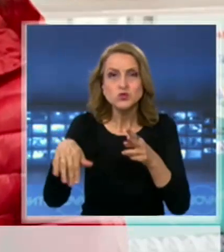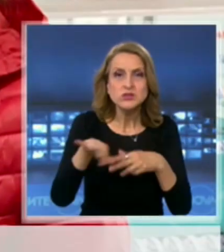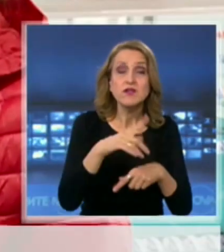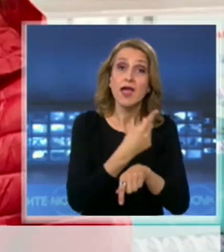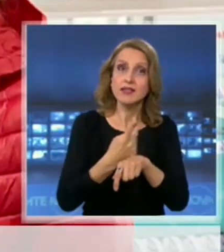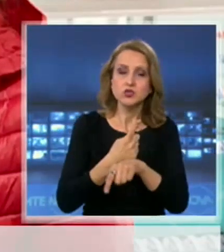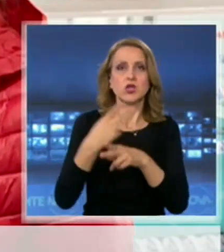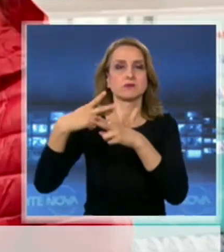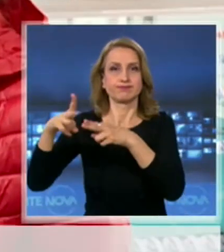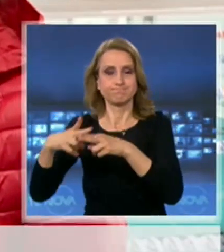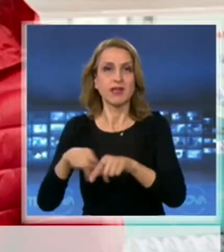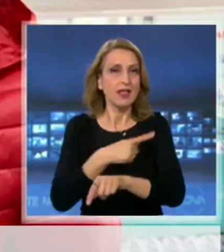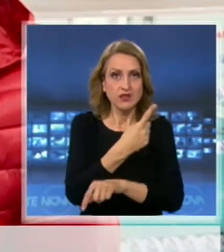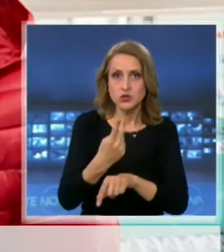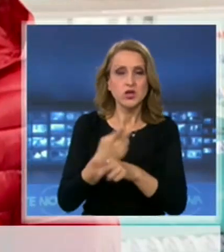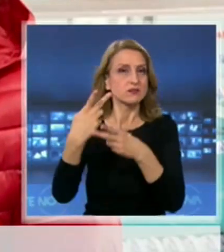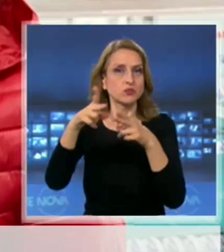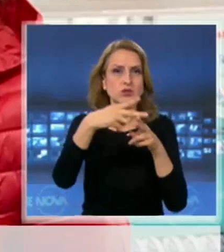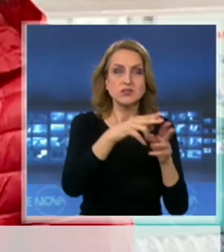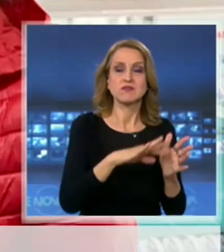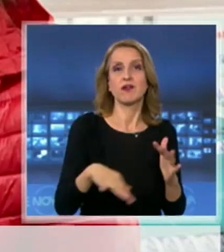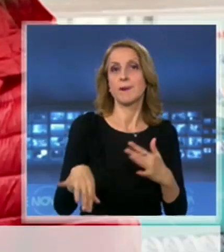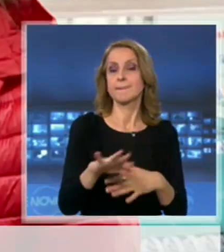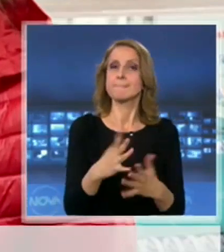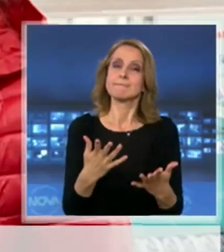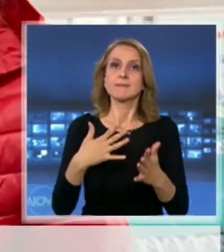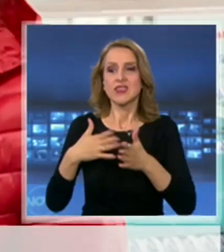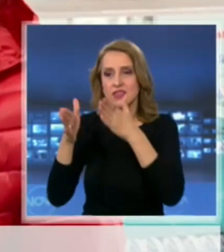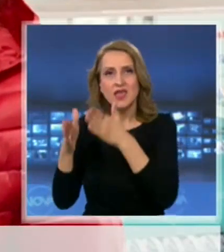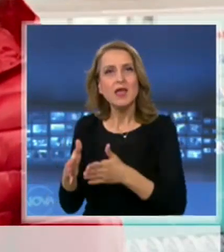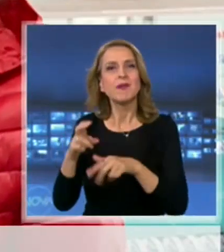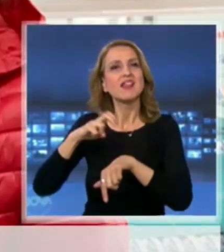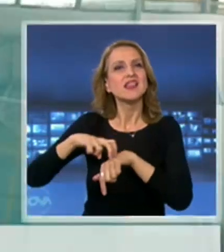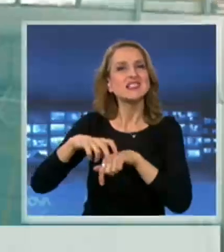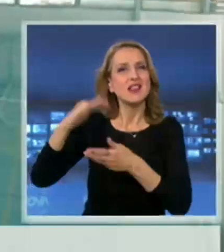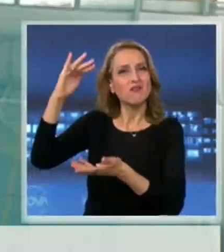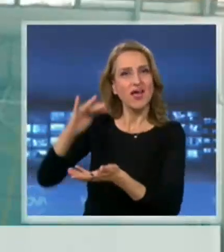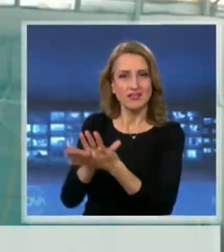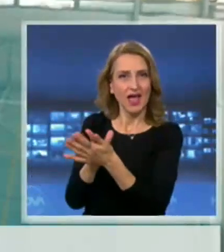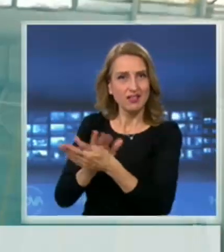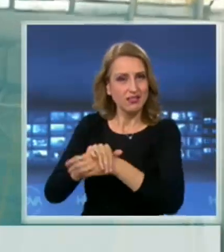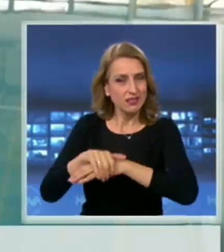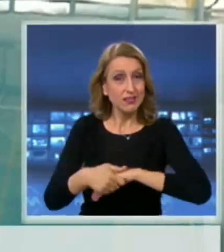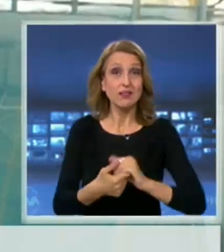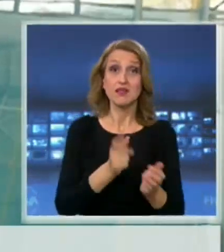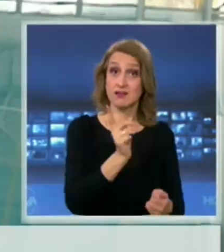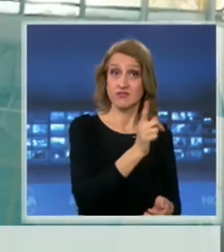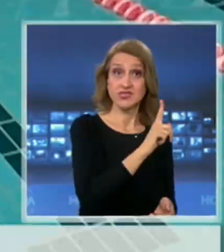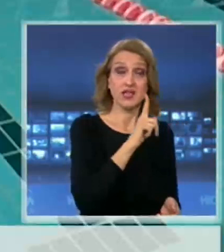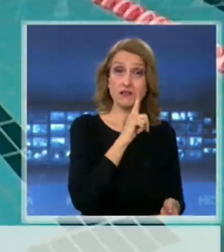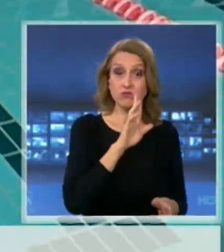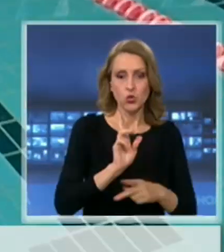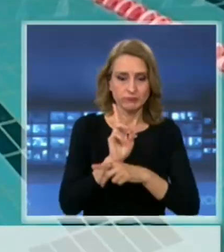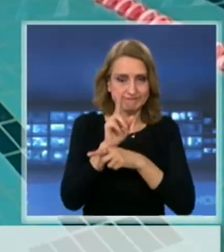един час, да бъдат заредени с необходимите дезинфектанти. Всеки посетител, който ще